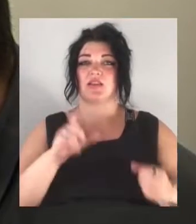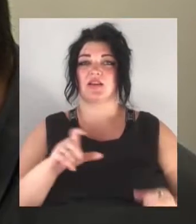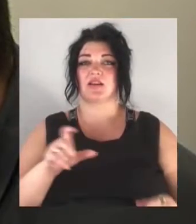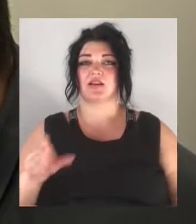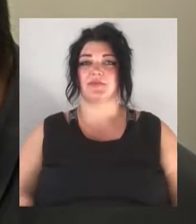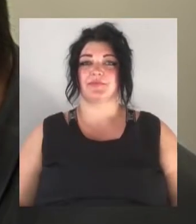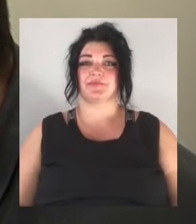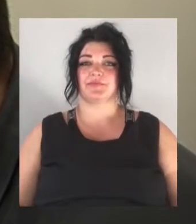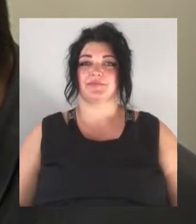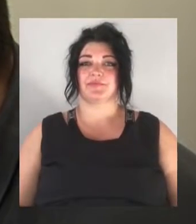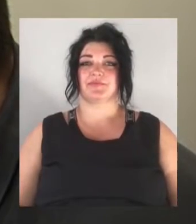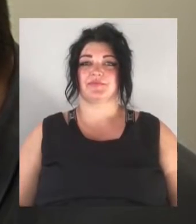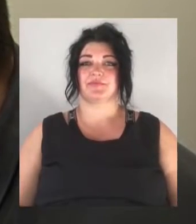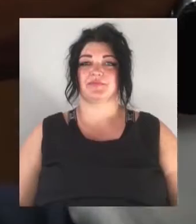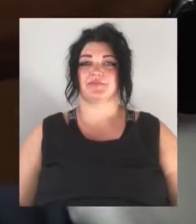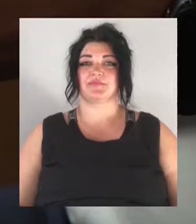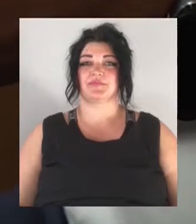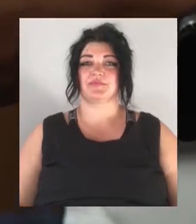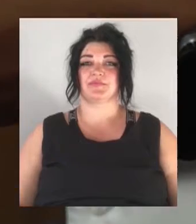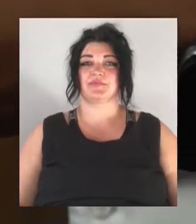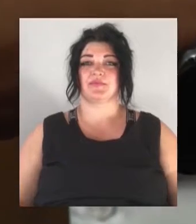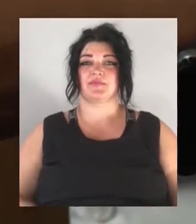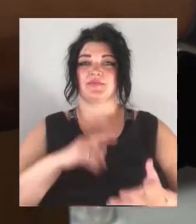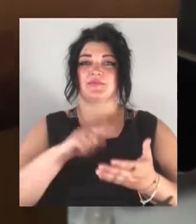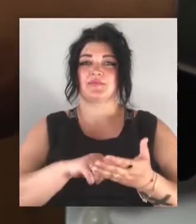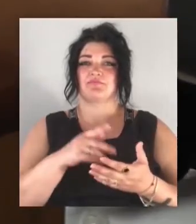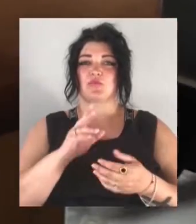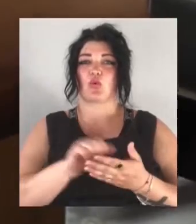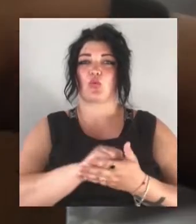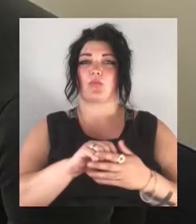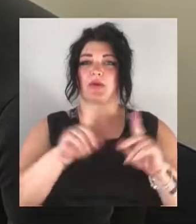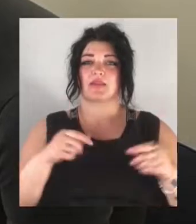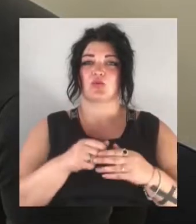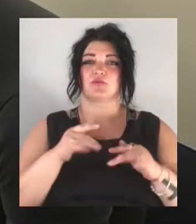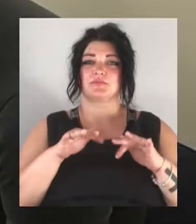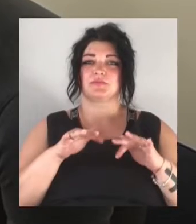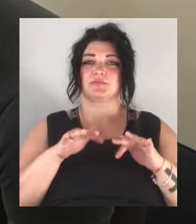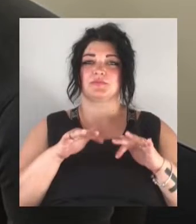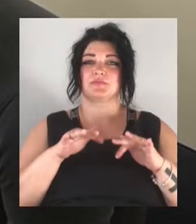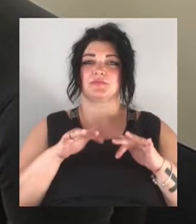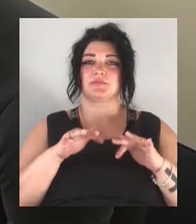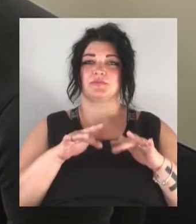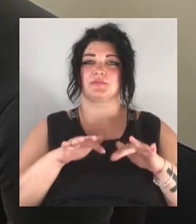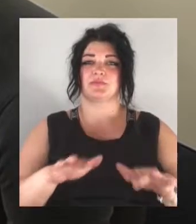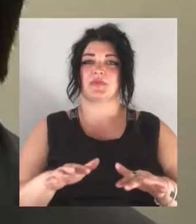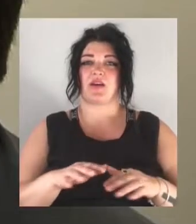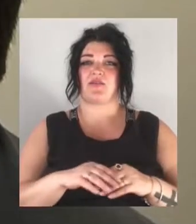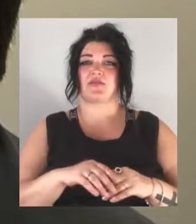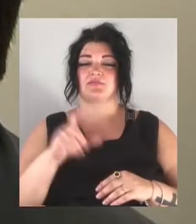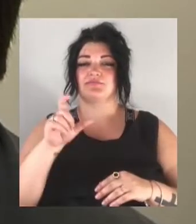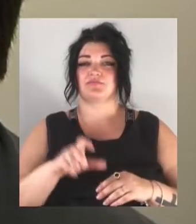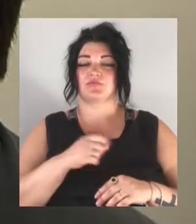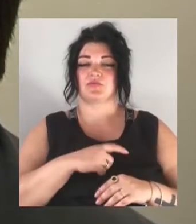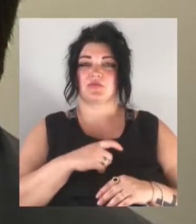П'ять томів документів до справи. На засіданні стосовно нападу на екс-очільника Одеського осередку «Автомайдан» Віталія Остименка